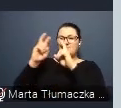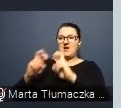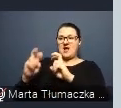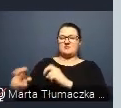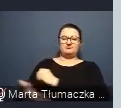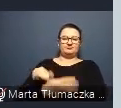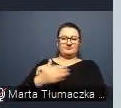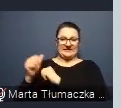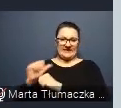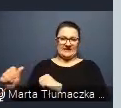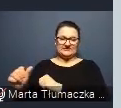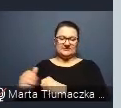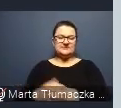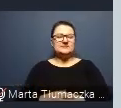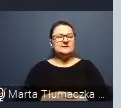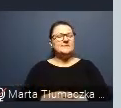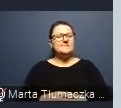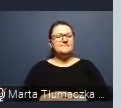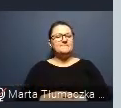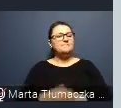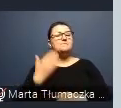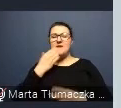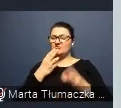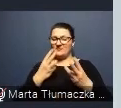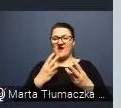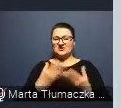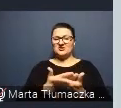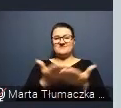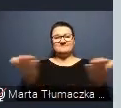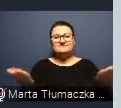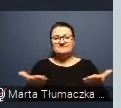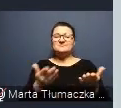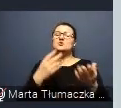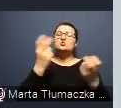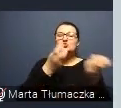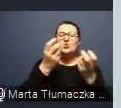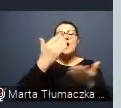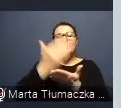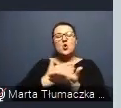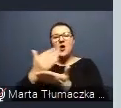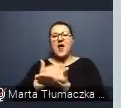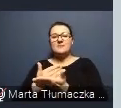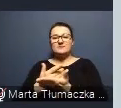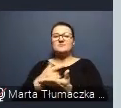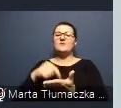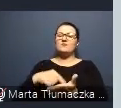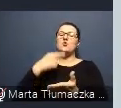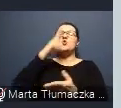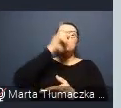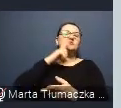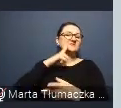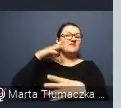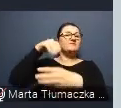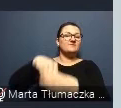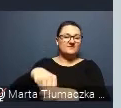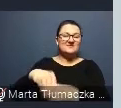Bardzo ważne jest to, żebyście Państwo wyszukali takich programów, gdzie rodzice są członkami zespołu terapeutycznego,